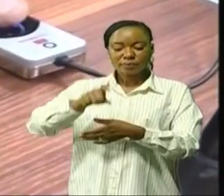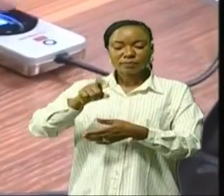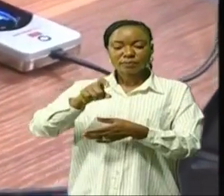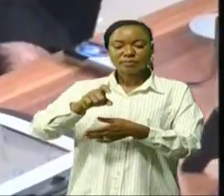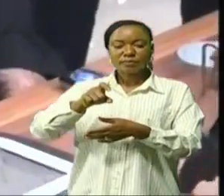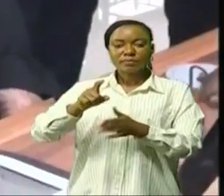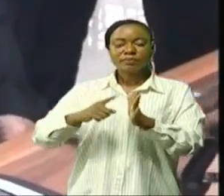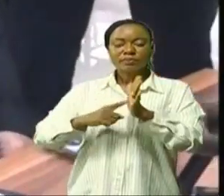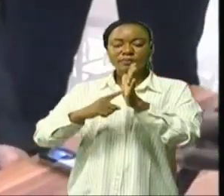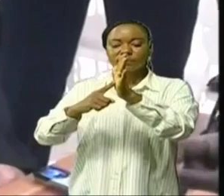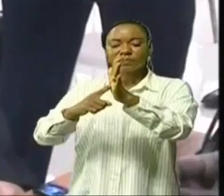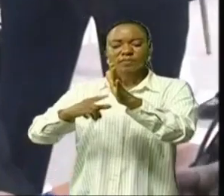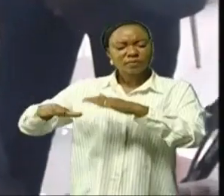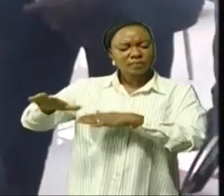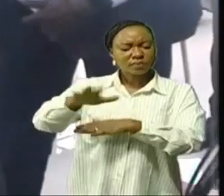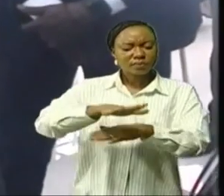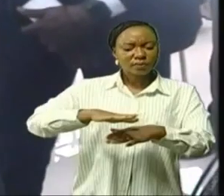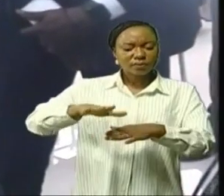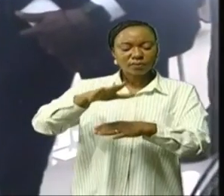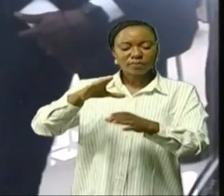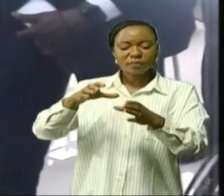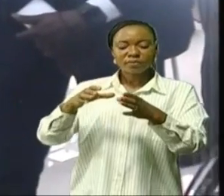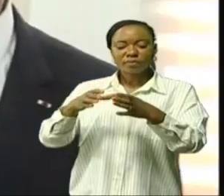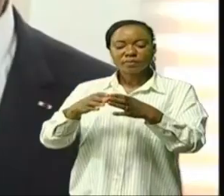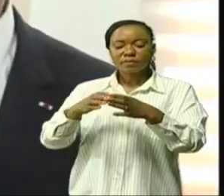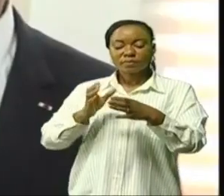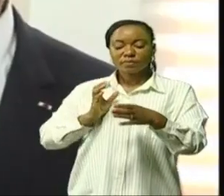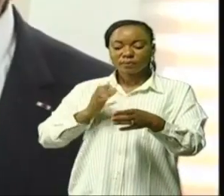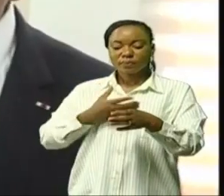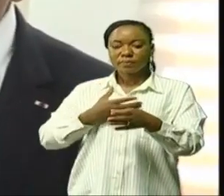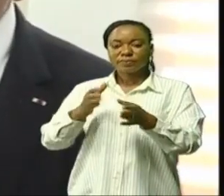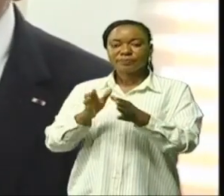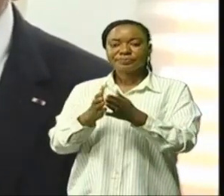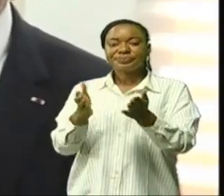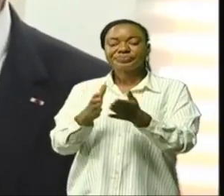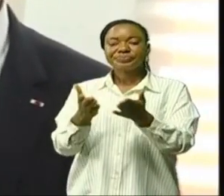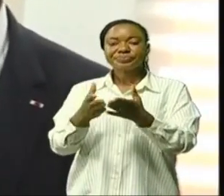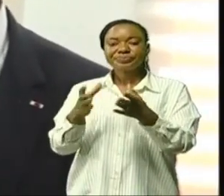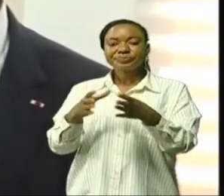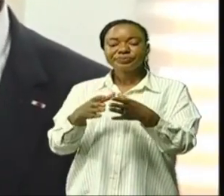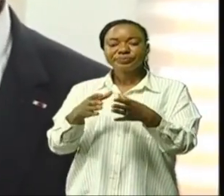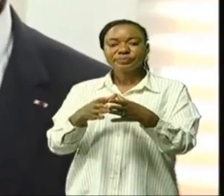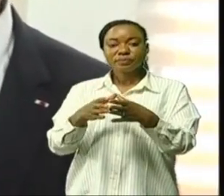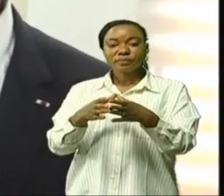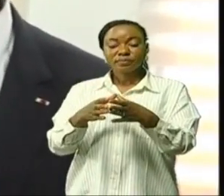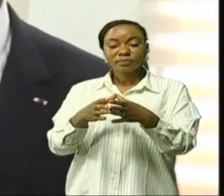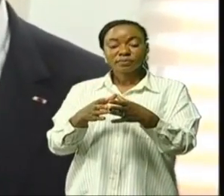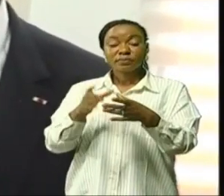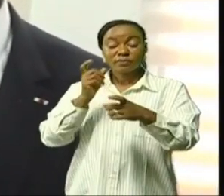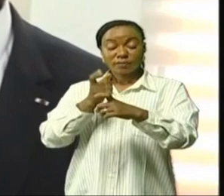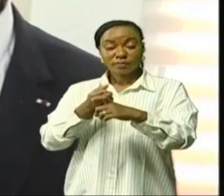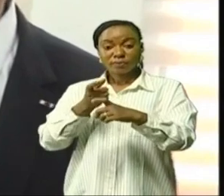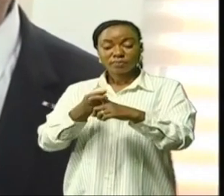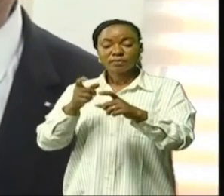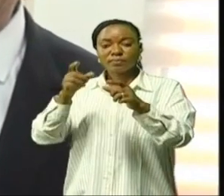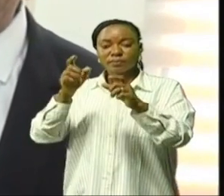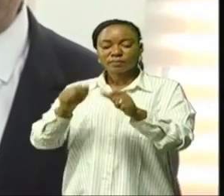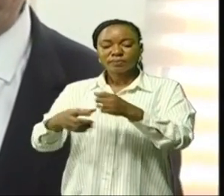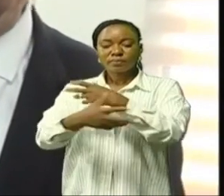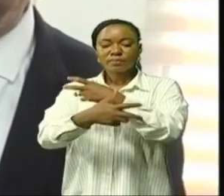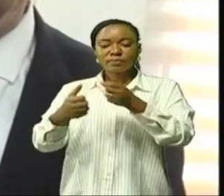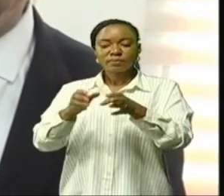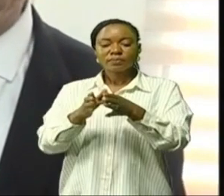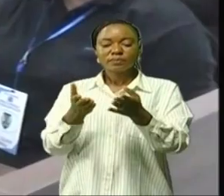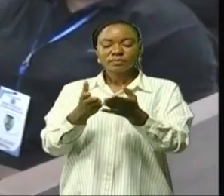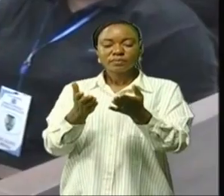présenter un peu partout avec notre passeport et donc avec les risques que pouvez comprendre du vol de ce document qui nous est